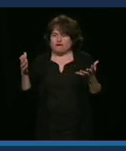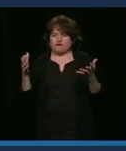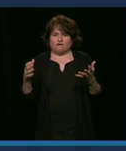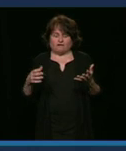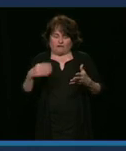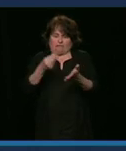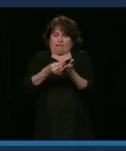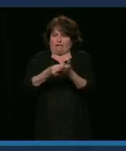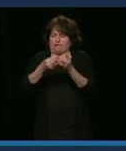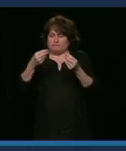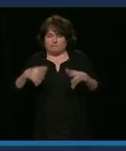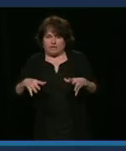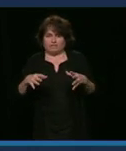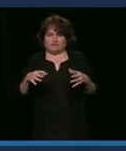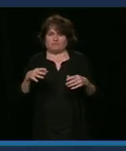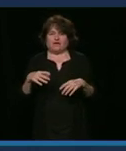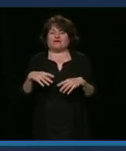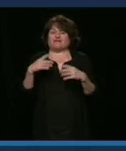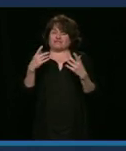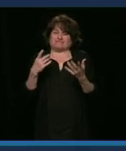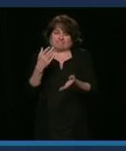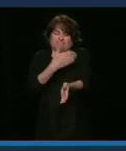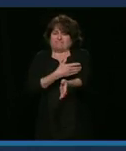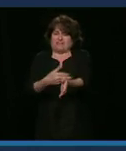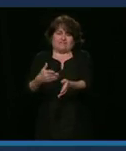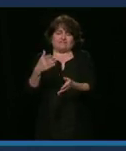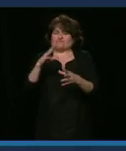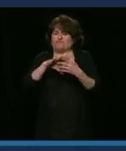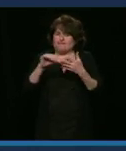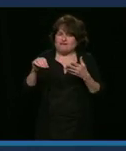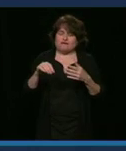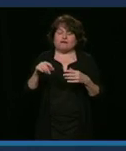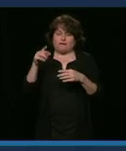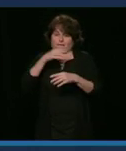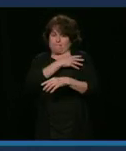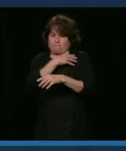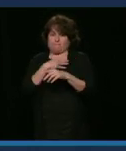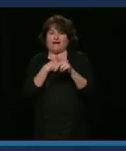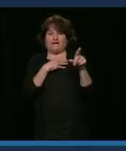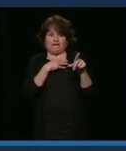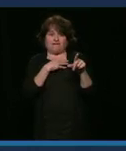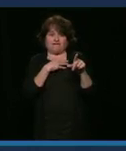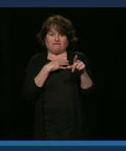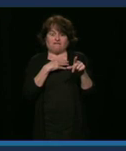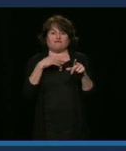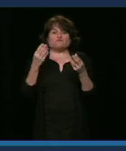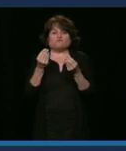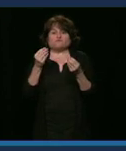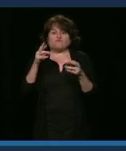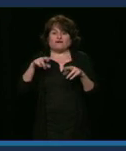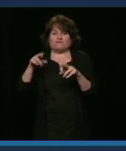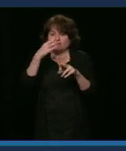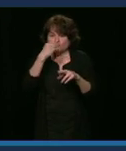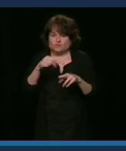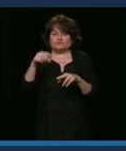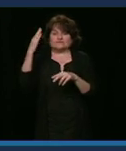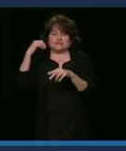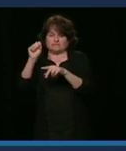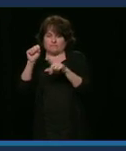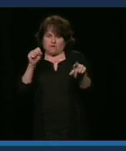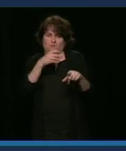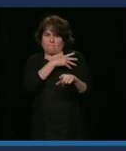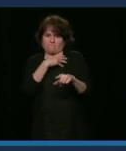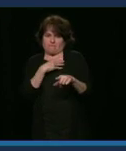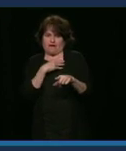-du-Lau sont là dans les tribunes. Et ils sont là pourquoi? Parce qu'ils veulent rappeler au Premier ministre quand il était à Rivière-du-Lau en mars 2022.